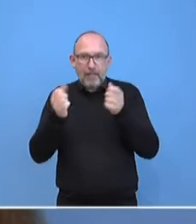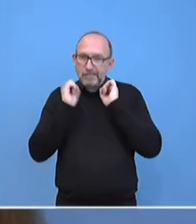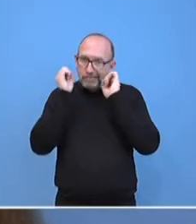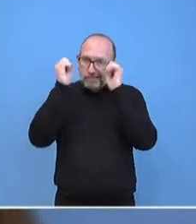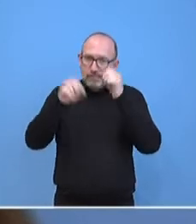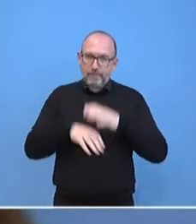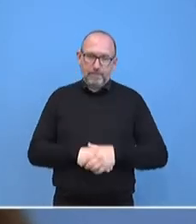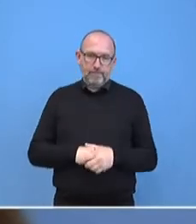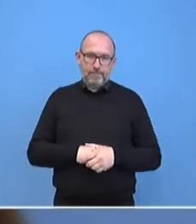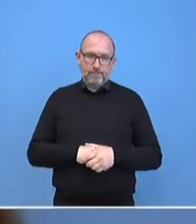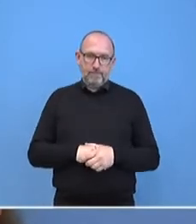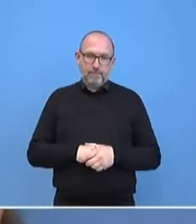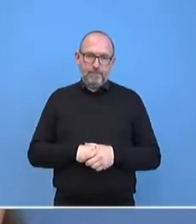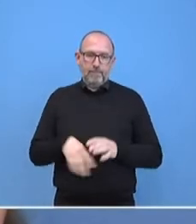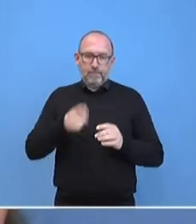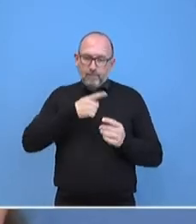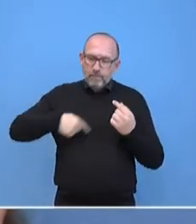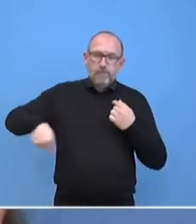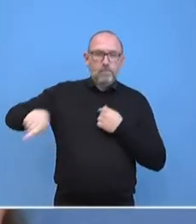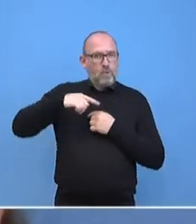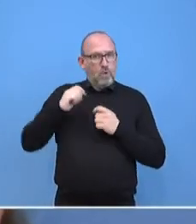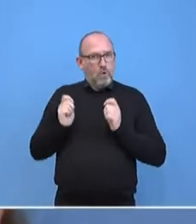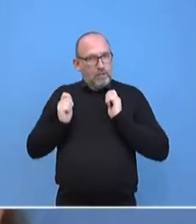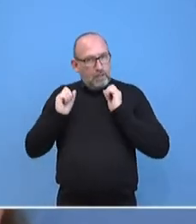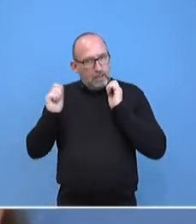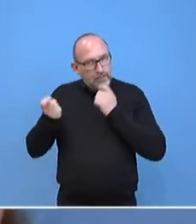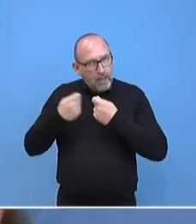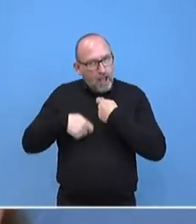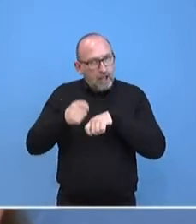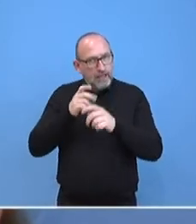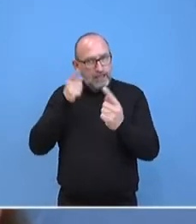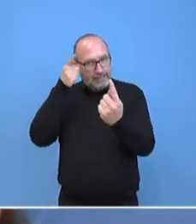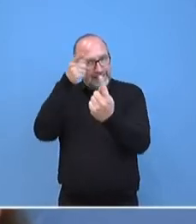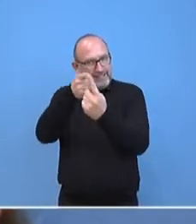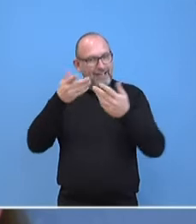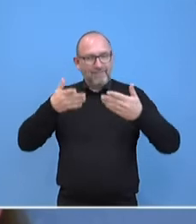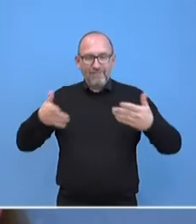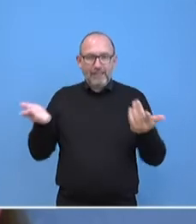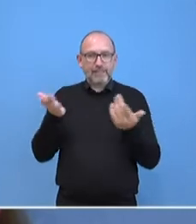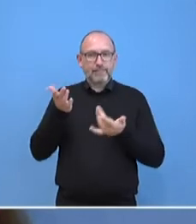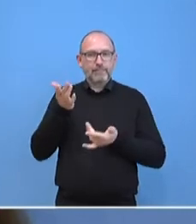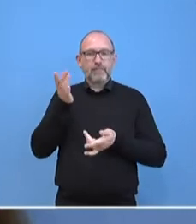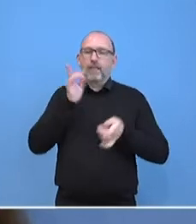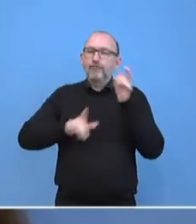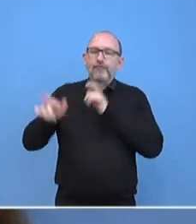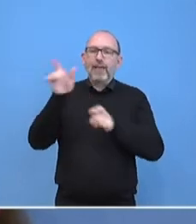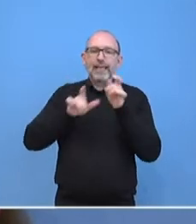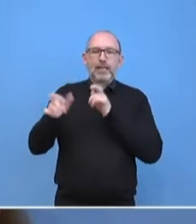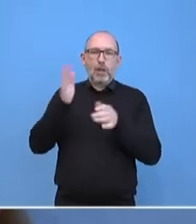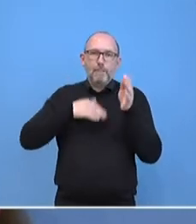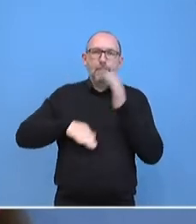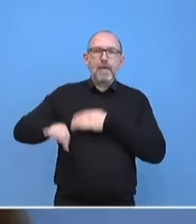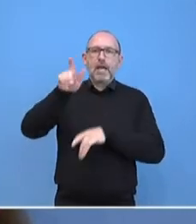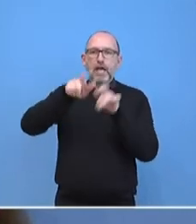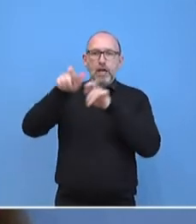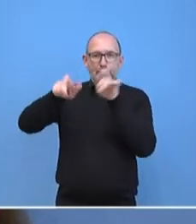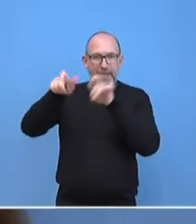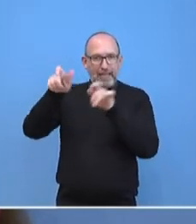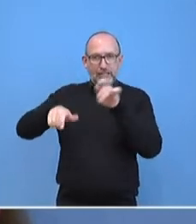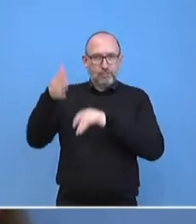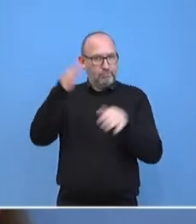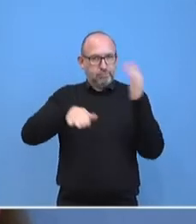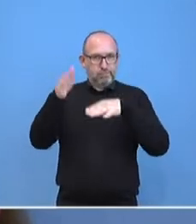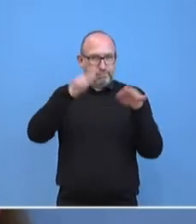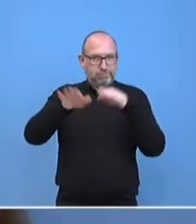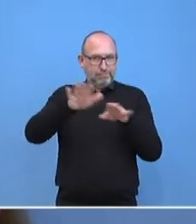unser Handeln im Moment ist darauf ausgerichtet, tatsächlich zu verhindern, dass weitere Menschen in der Konfliktregion ums Leben